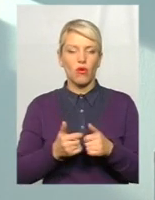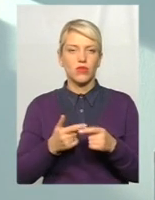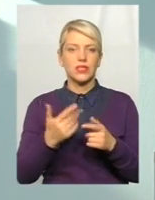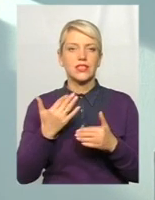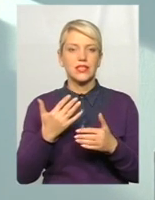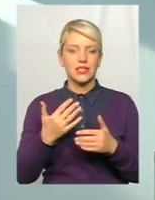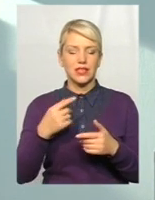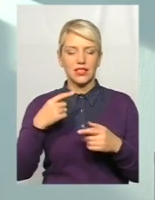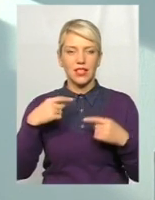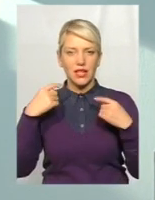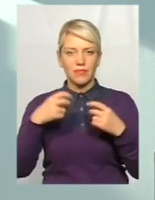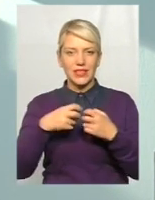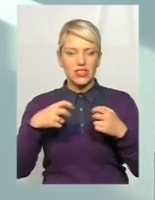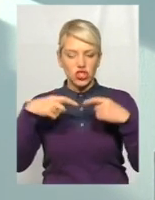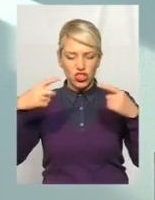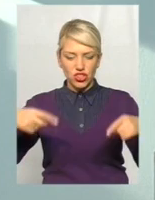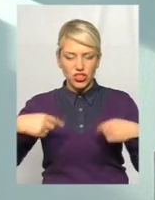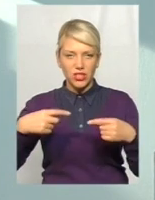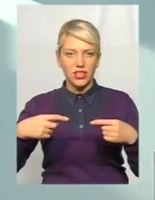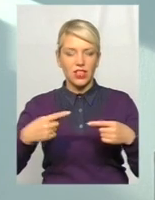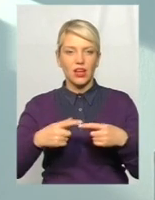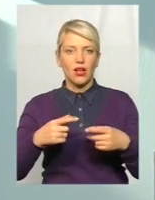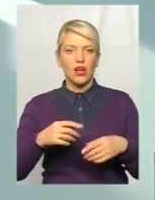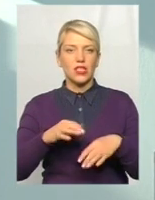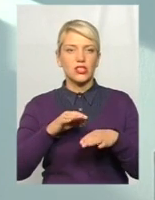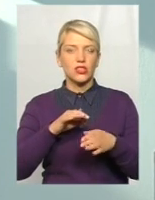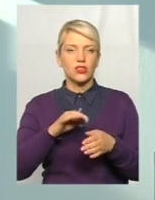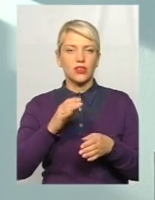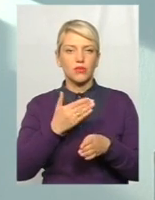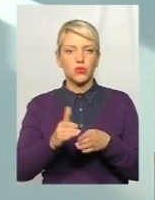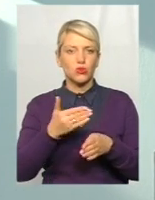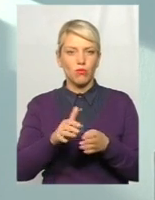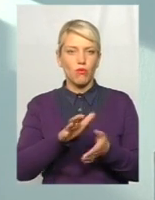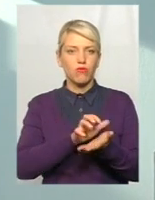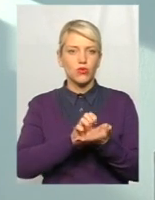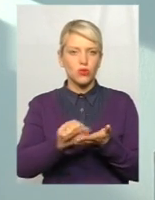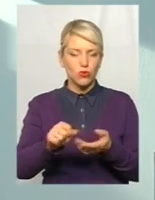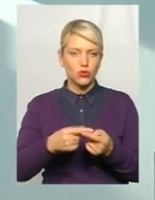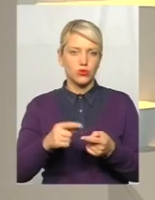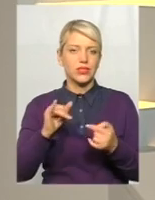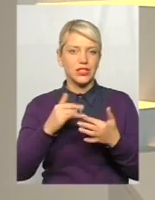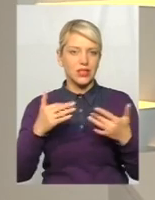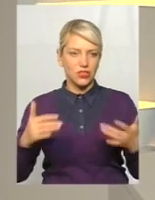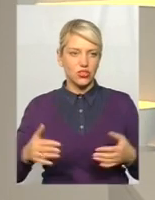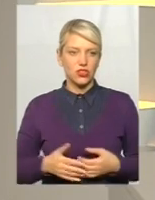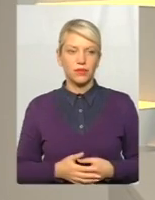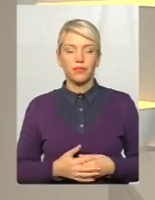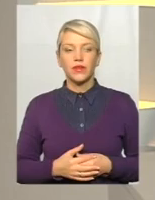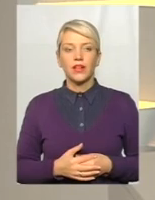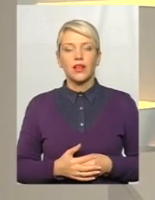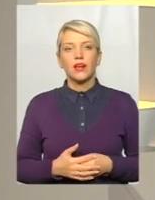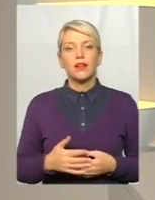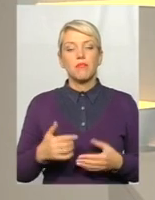паливно-мастильних матеріалів і все таке інше, і витрата акумулятора, то все детально. Проробка дуже детальна. От тепер мене цікавить питання. Ми